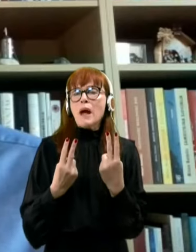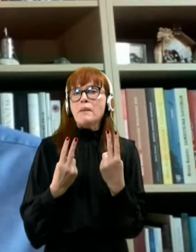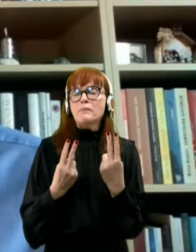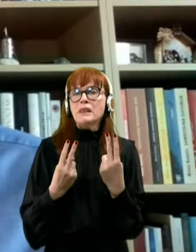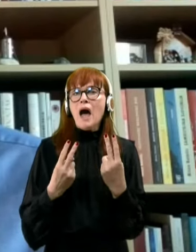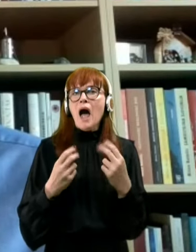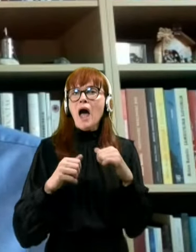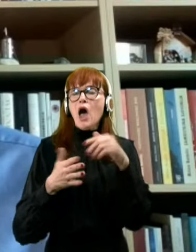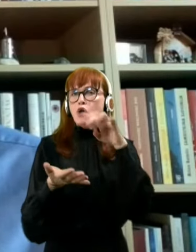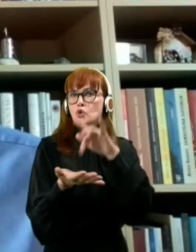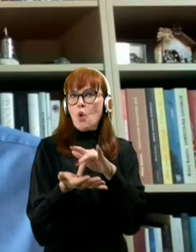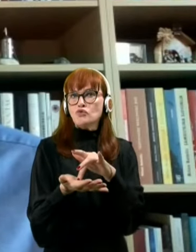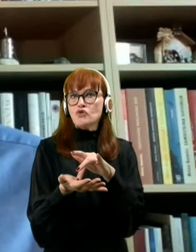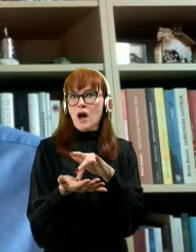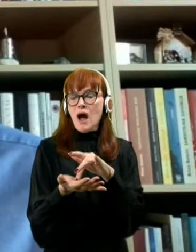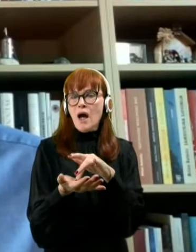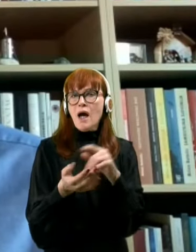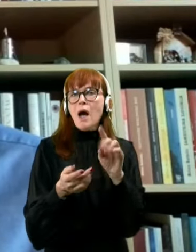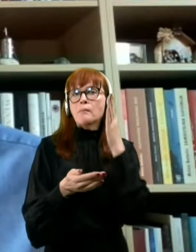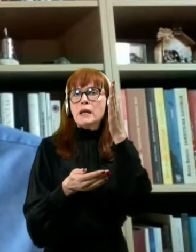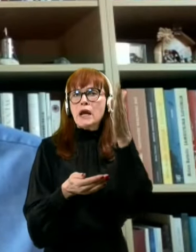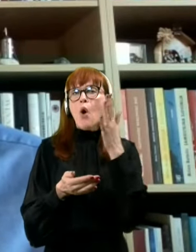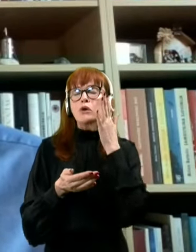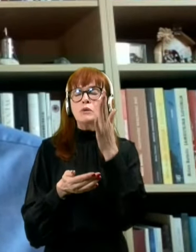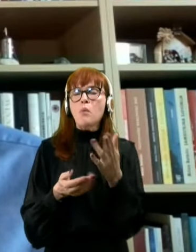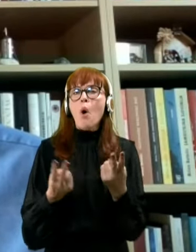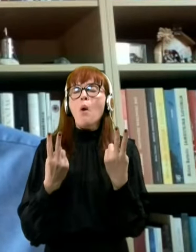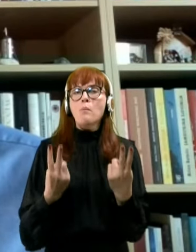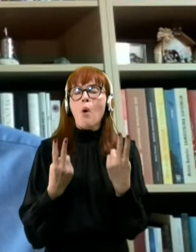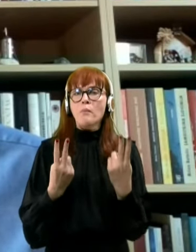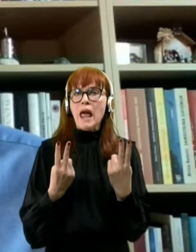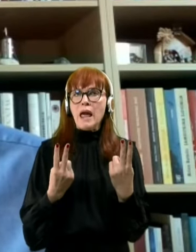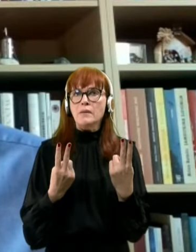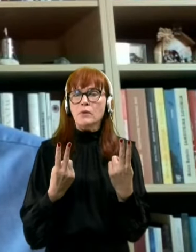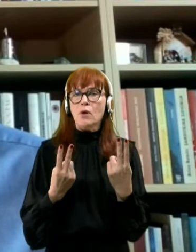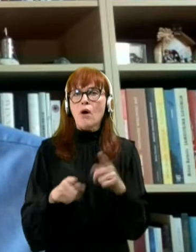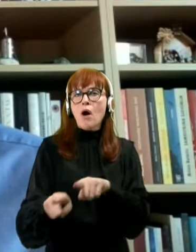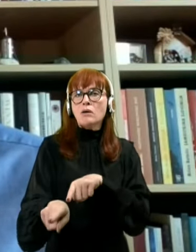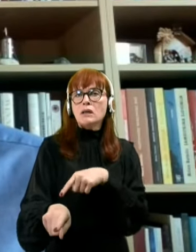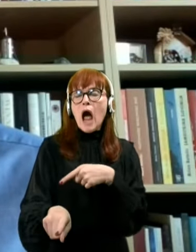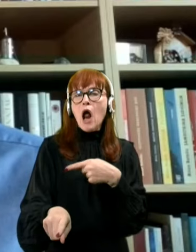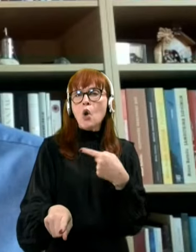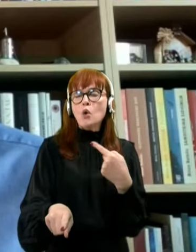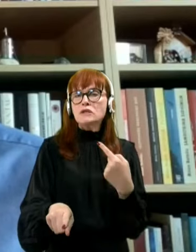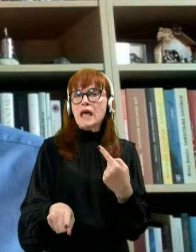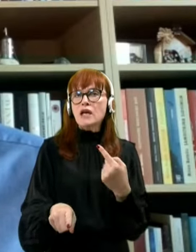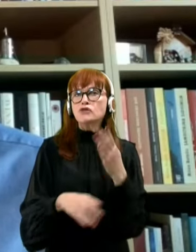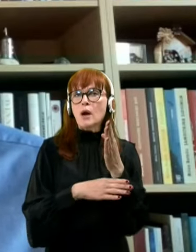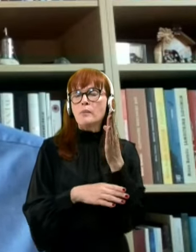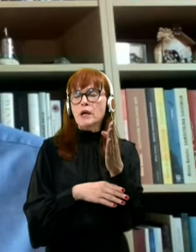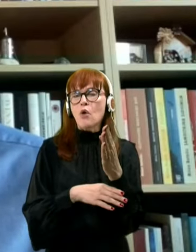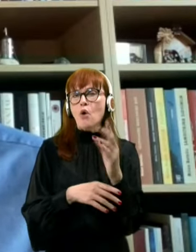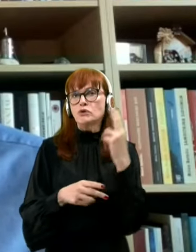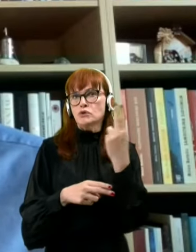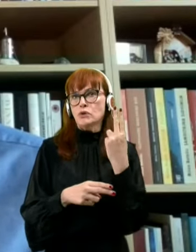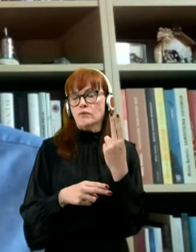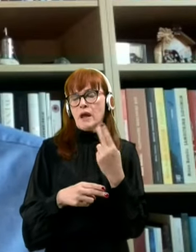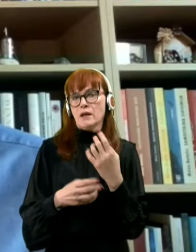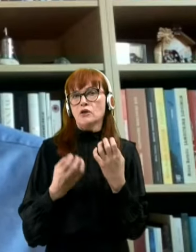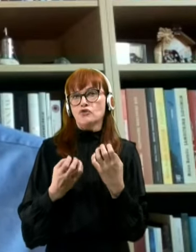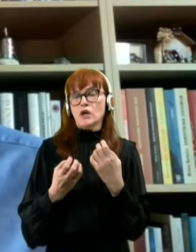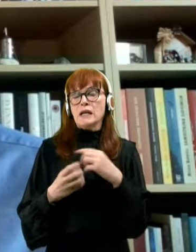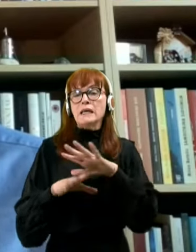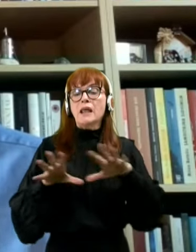od te prihodnosti zelo pomembna tudi delnosežna prihodnost Slovenije oziroma, če želite, naš skupen